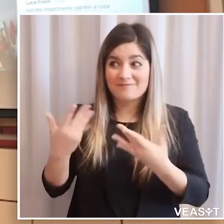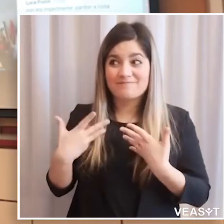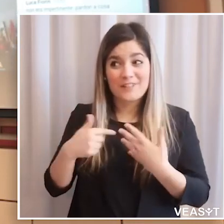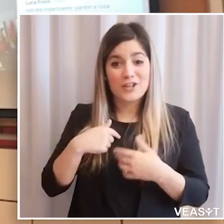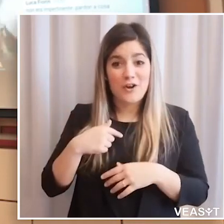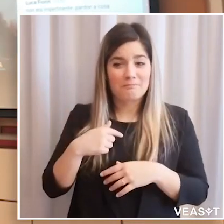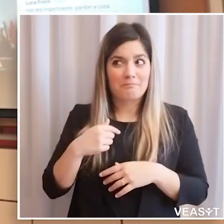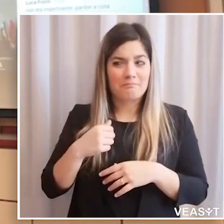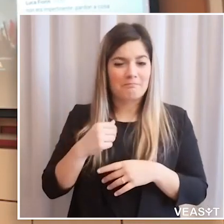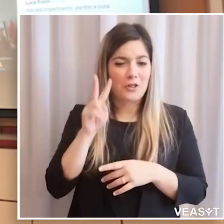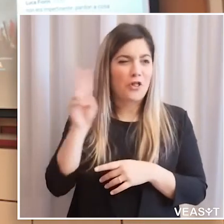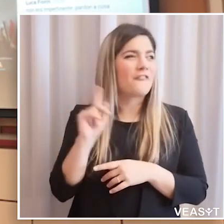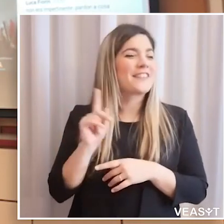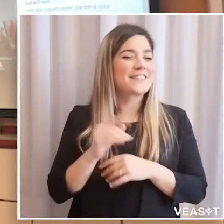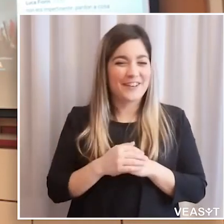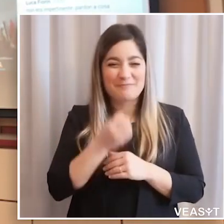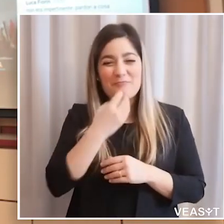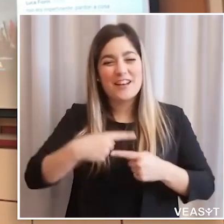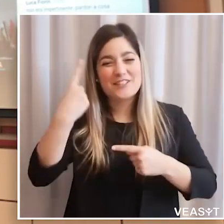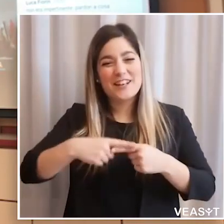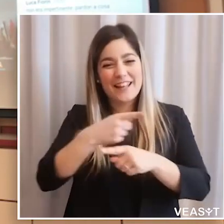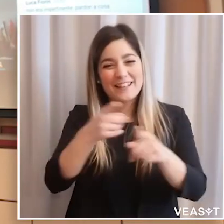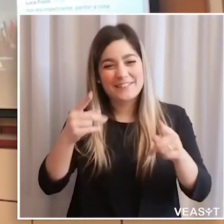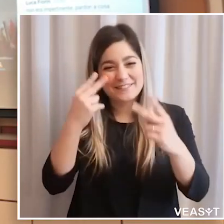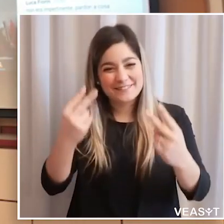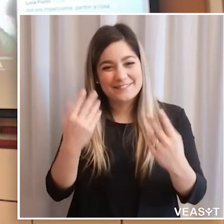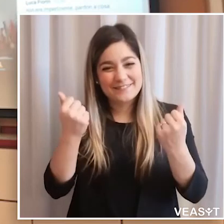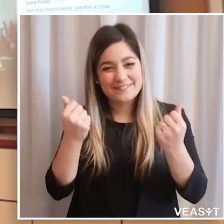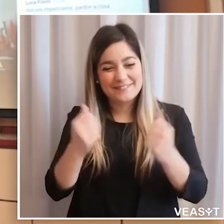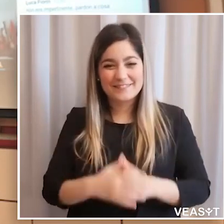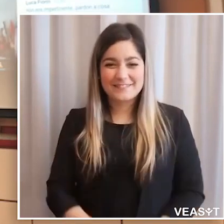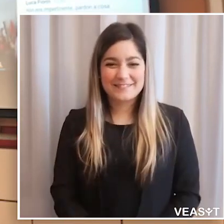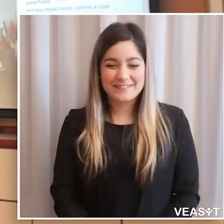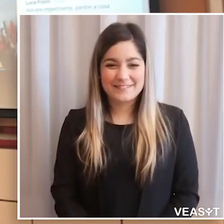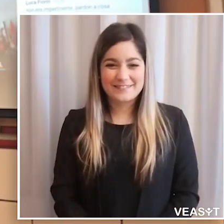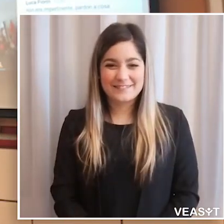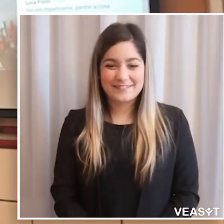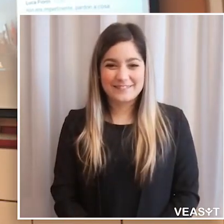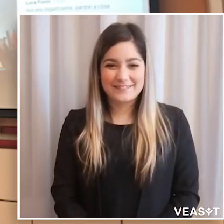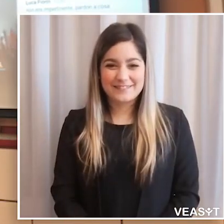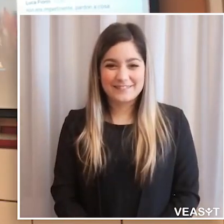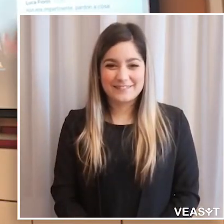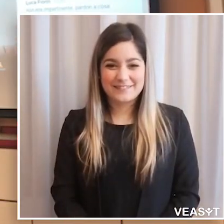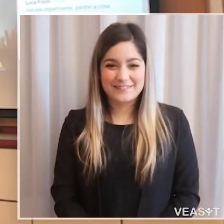finta di non aver visto la frase di Luca. Buona giornata a tutti!